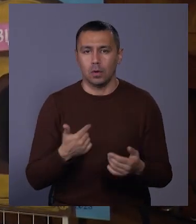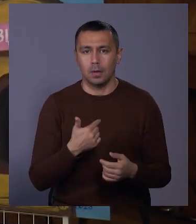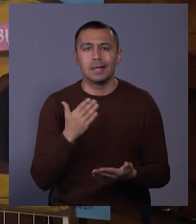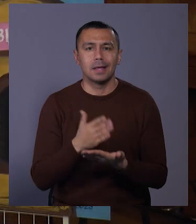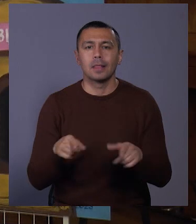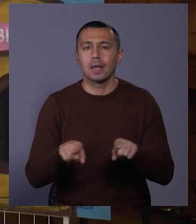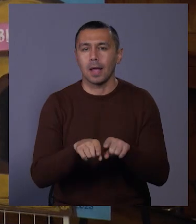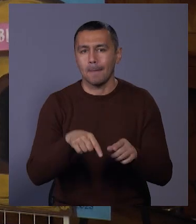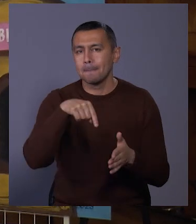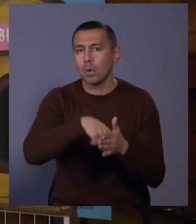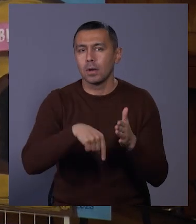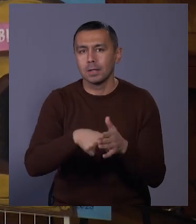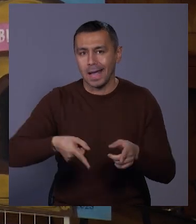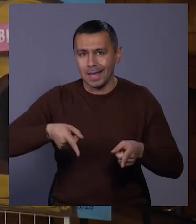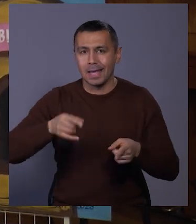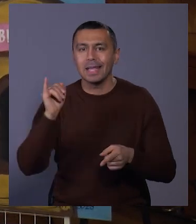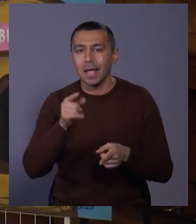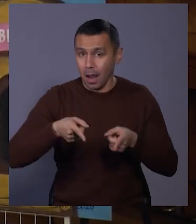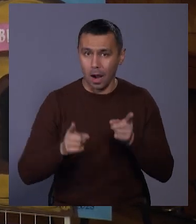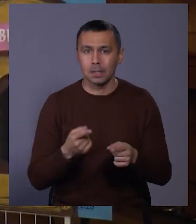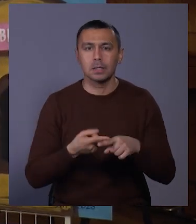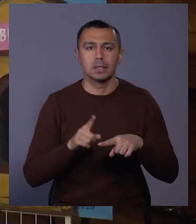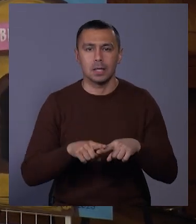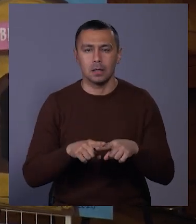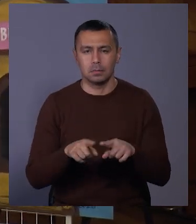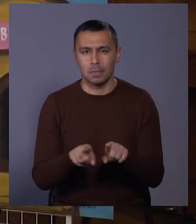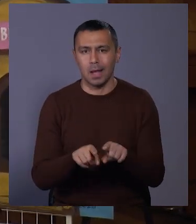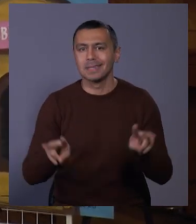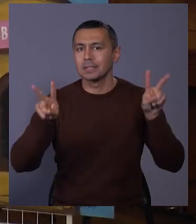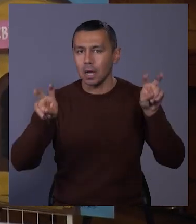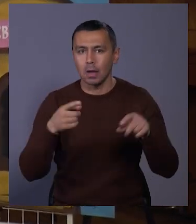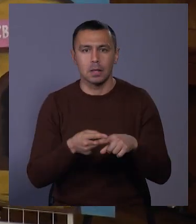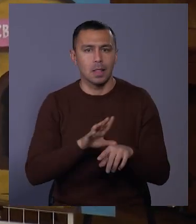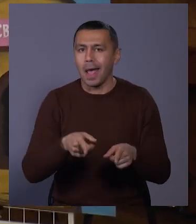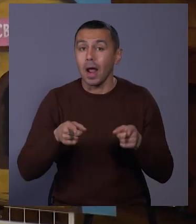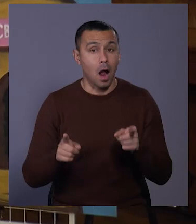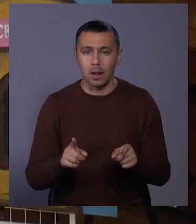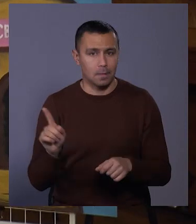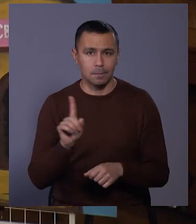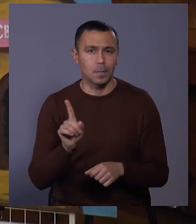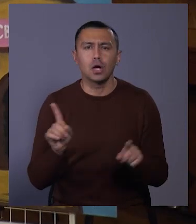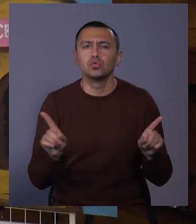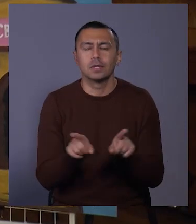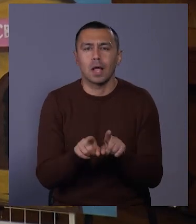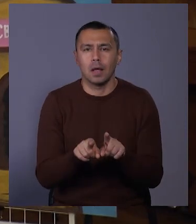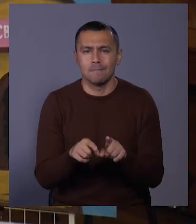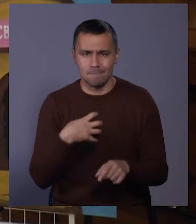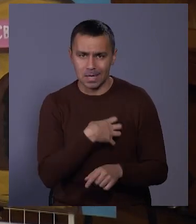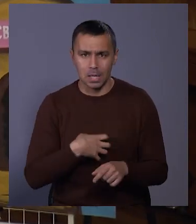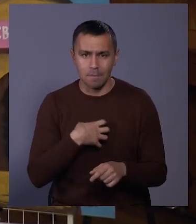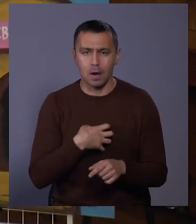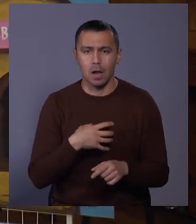таке поняття і реальність, то це саме знаковість. Тобто, це не реальне, а щось знакове.